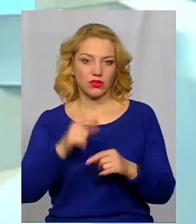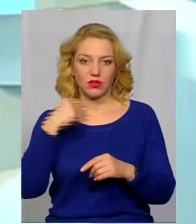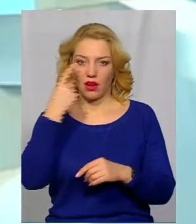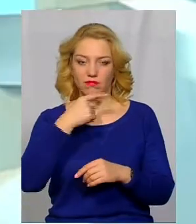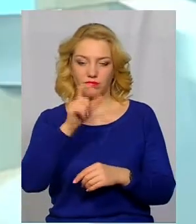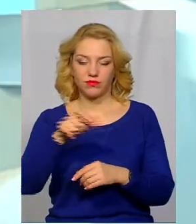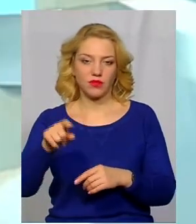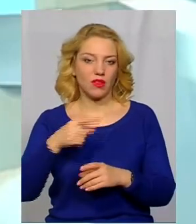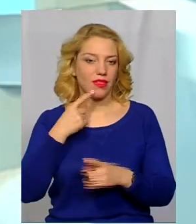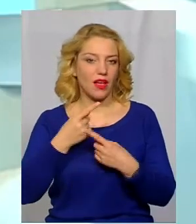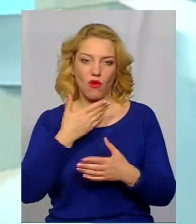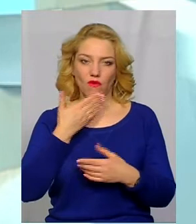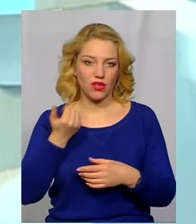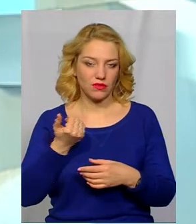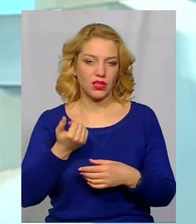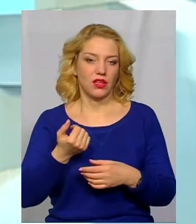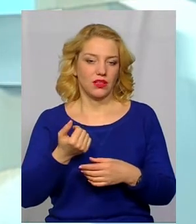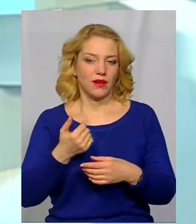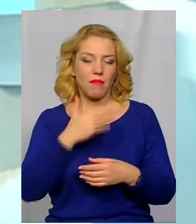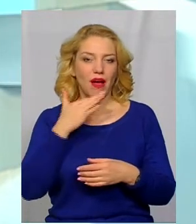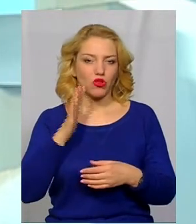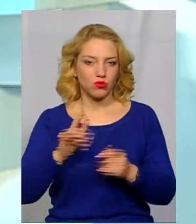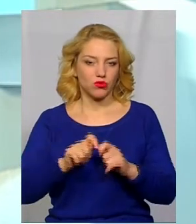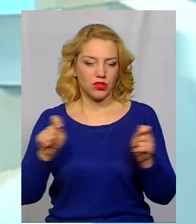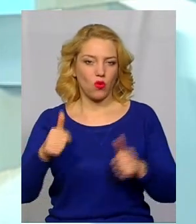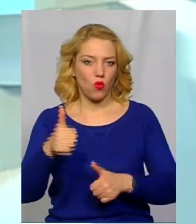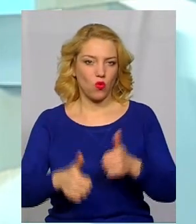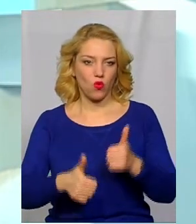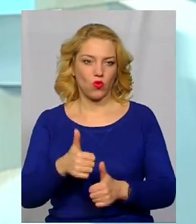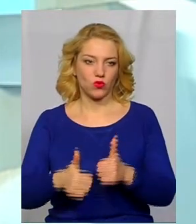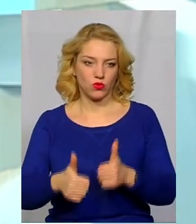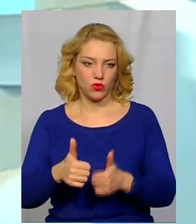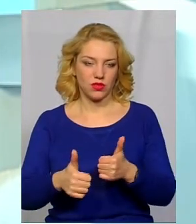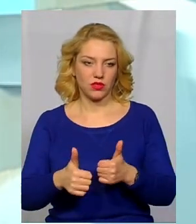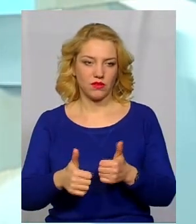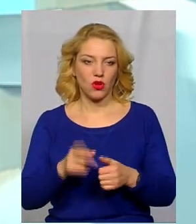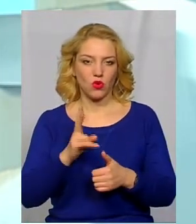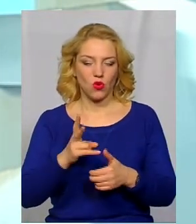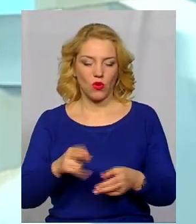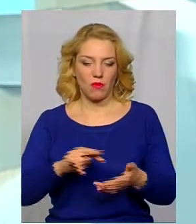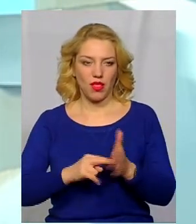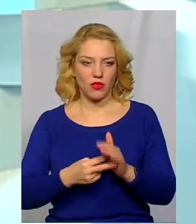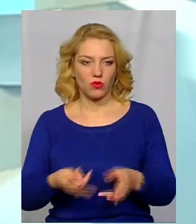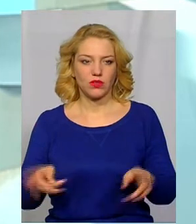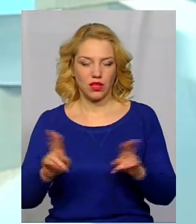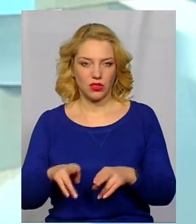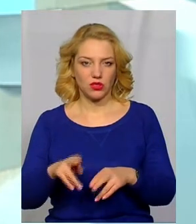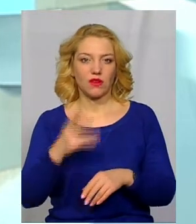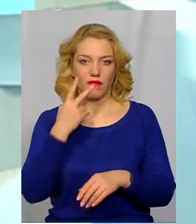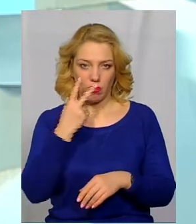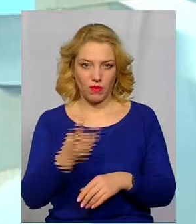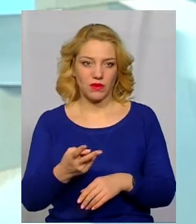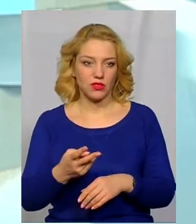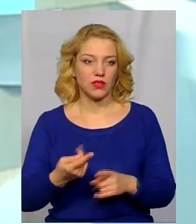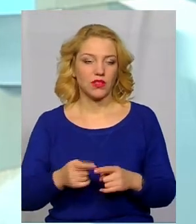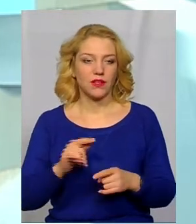багато буде конкурсів, дійсно, і про них буде повідомлено пізніше. Тих, кого ми плануємо залишити, ви також побачите. Тому що, знаєте,